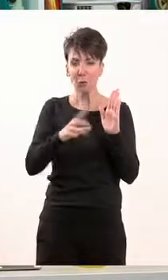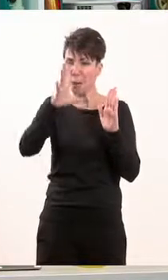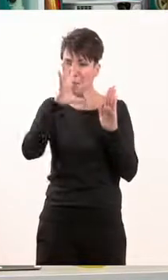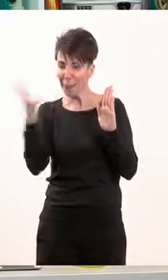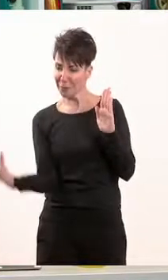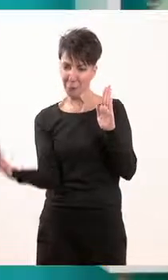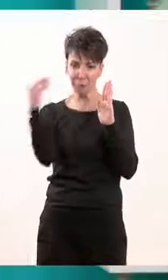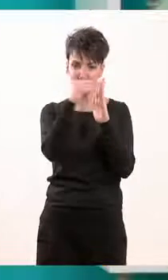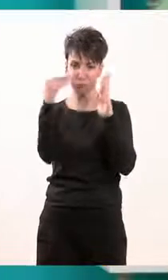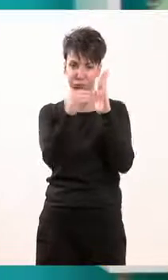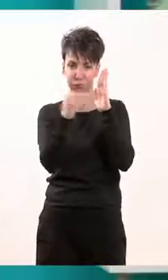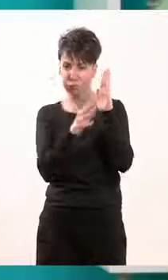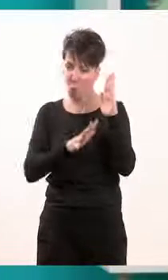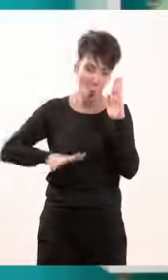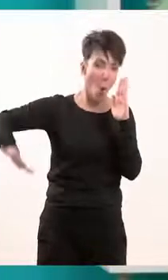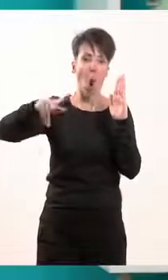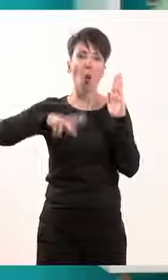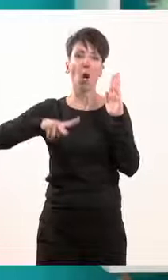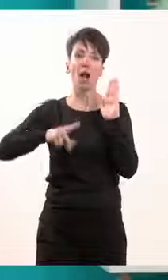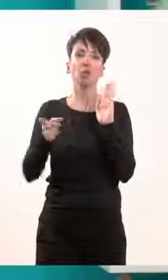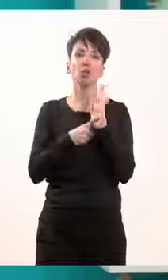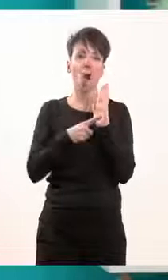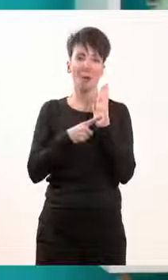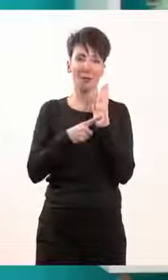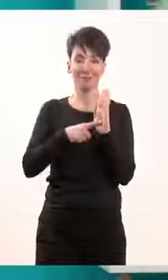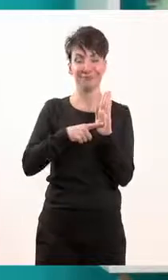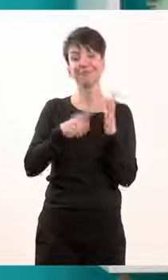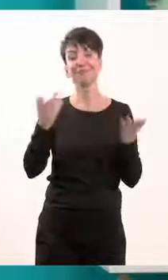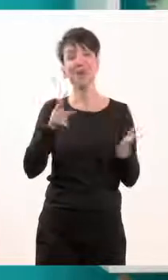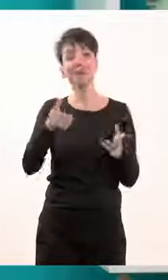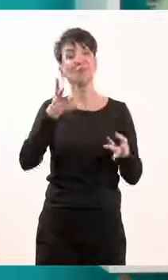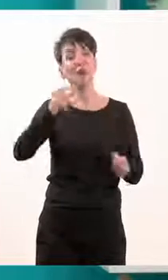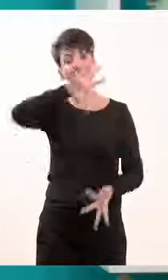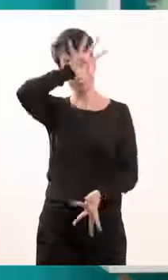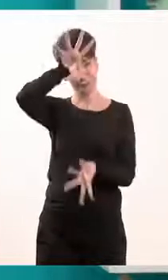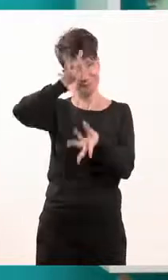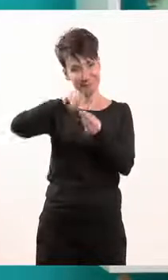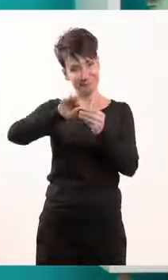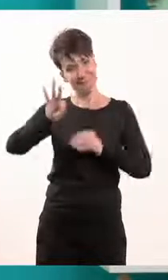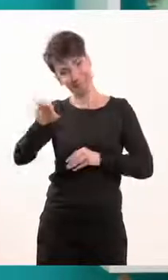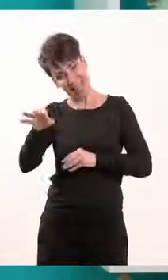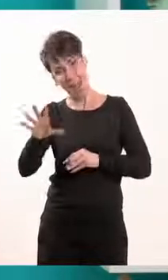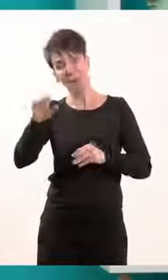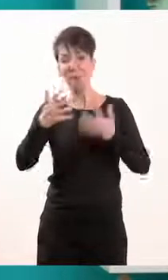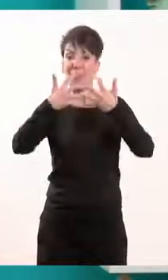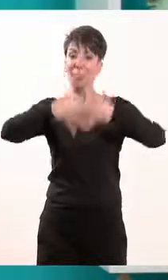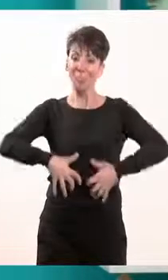νόμοι του κράτους. Εδώ, λοιπόν, παιδιά, κλείνει η ενότητά μας με τις λειτουργίες της κρατικής εξουσίας,